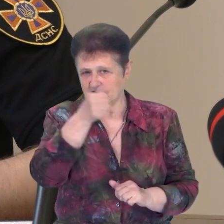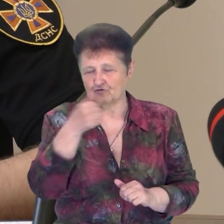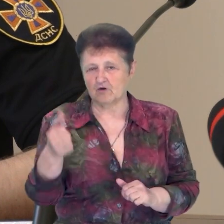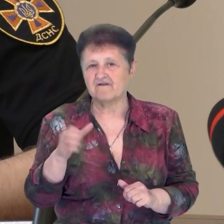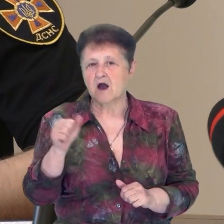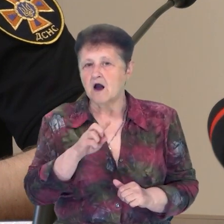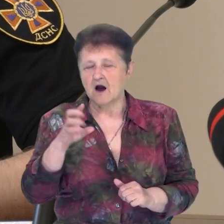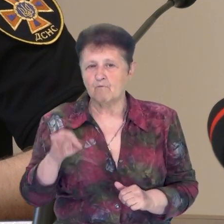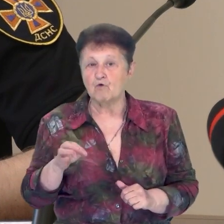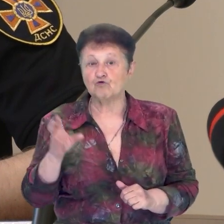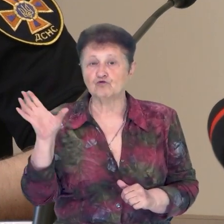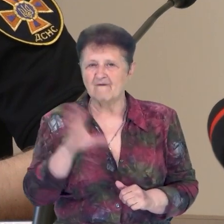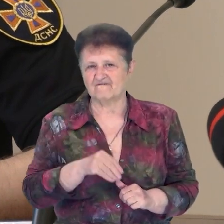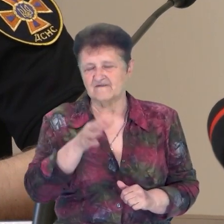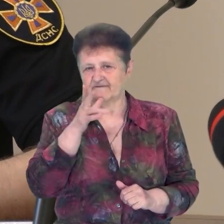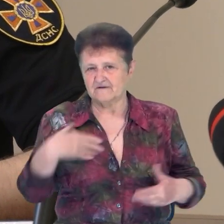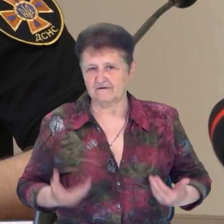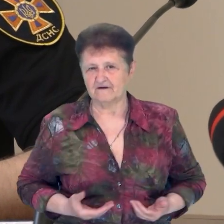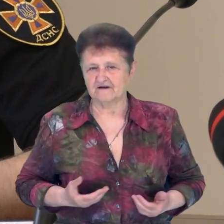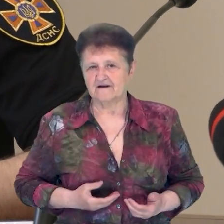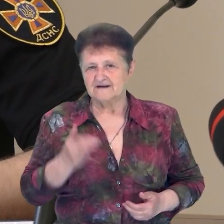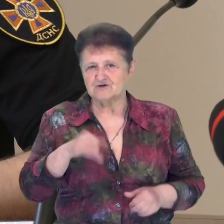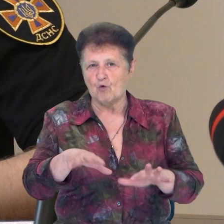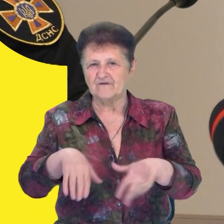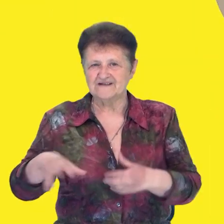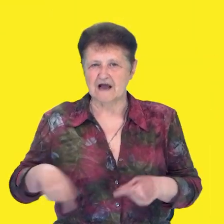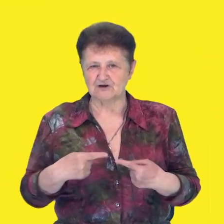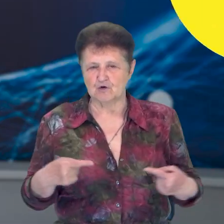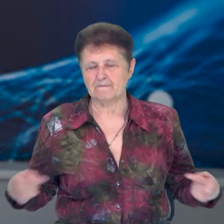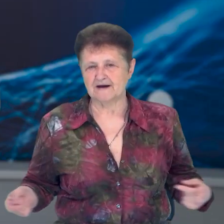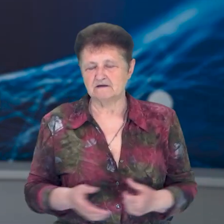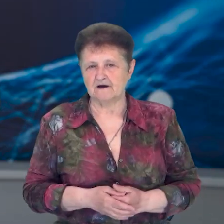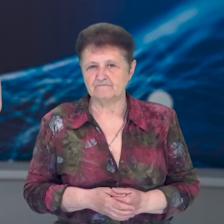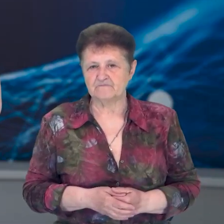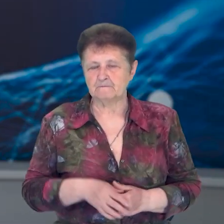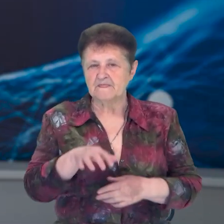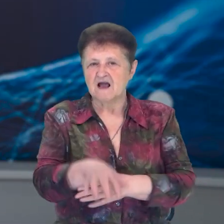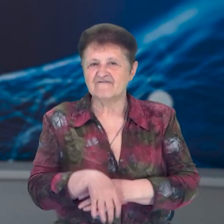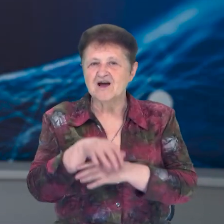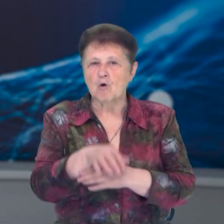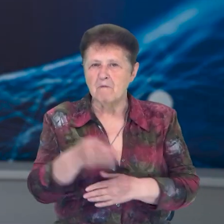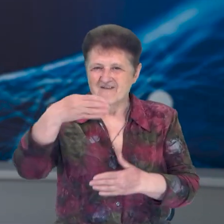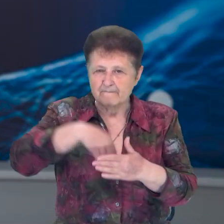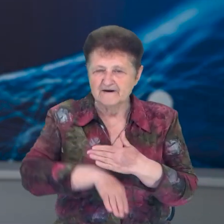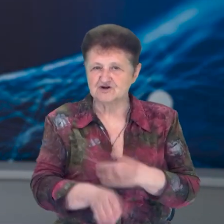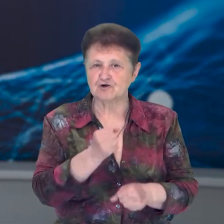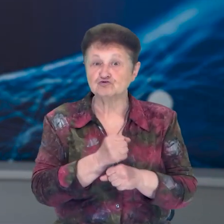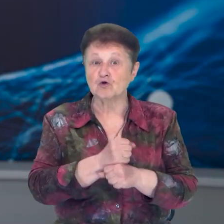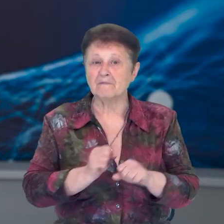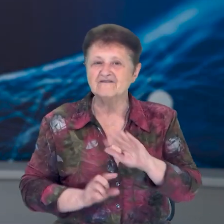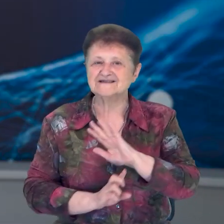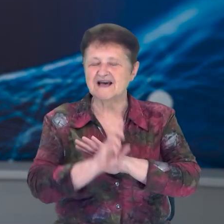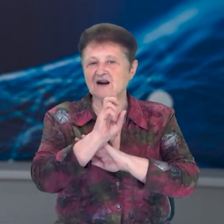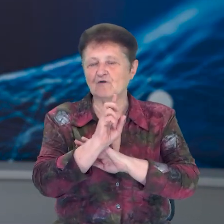або довічне ув'язнення з конфіскацією майна. Викопав печеру у горі і зробив там церкву.